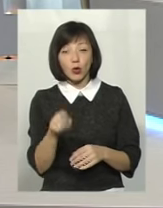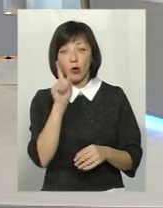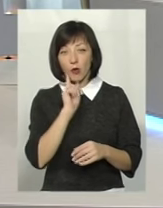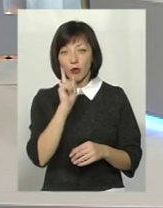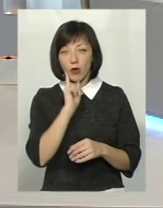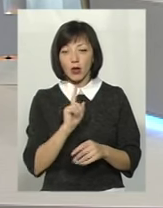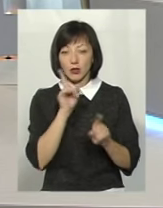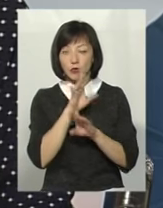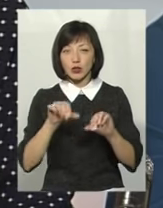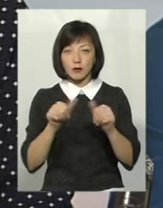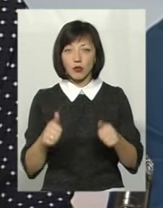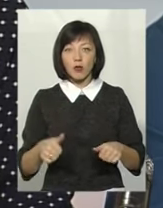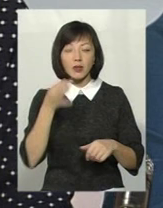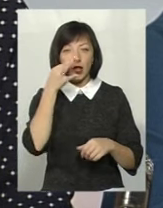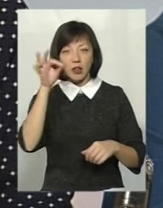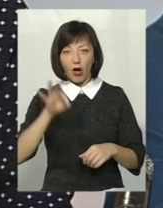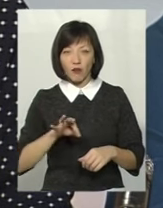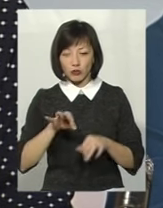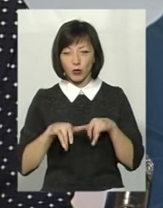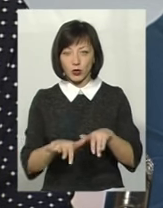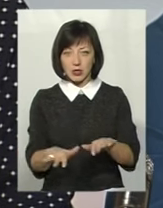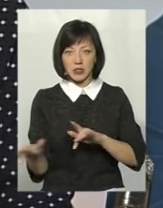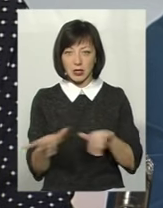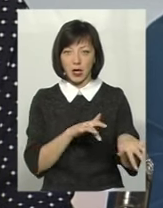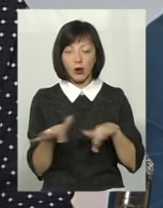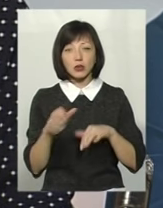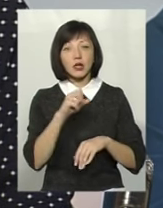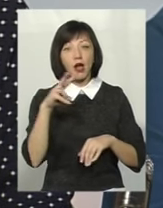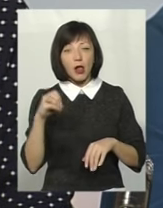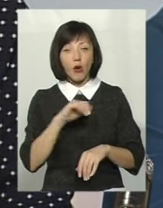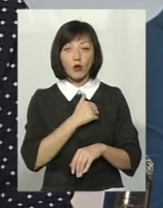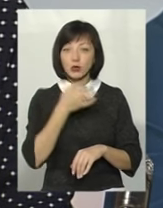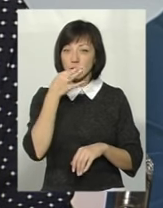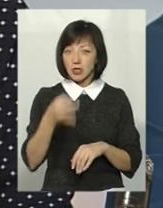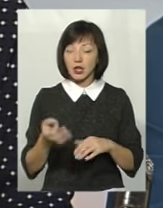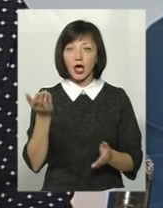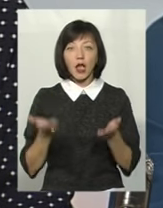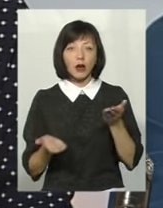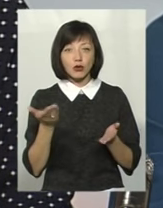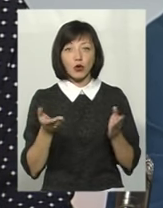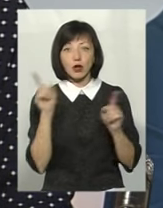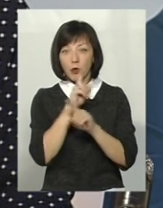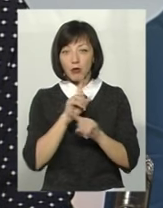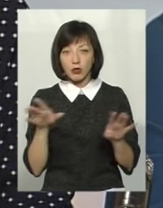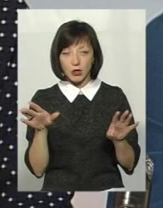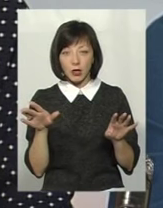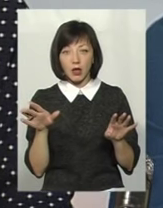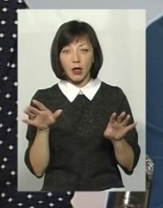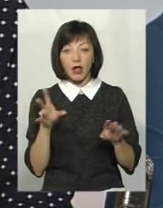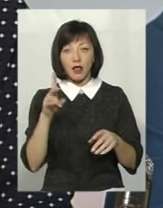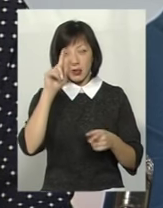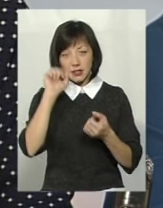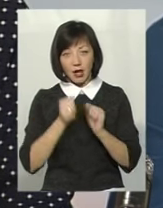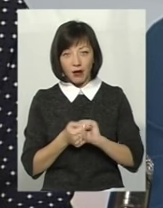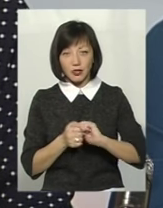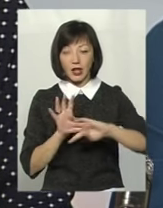буде сформована навичка в процесі діяльності. Але хочу сказати, якщо не буде назавчена